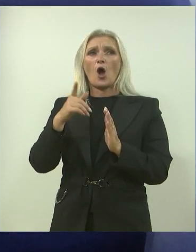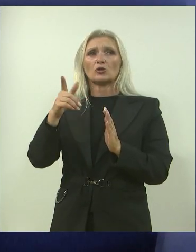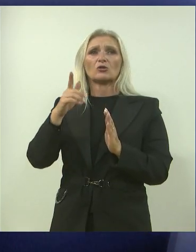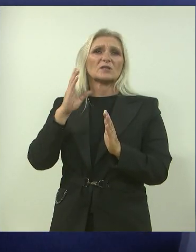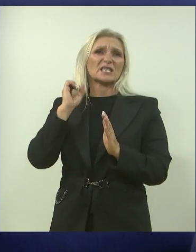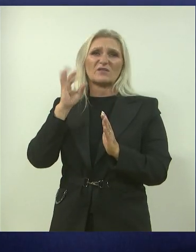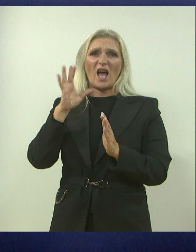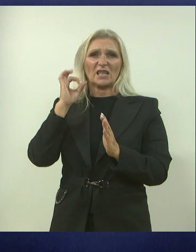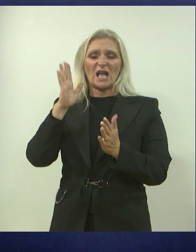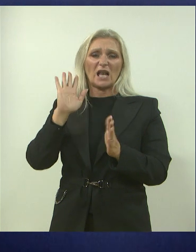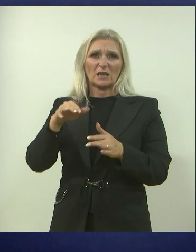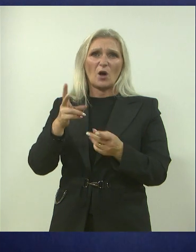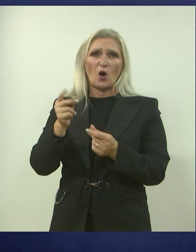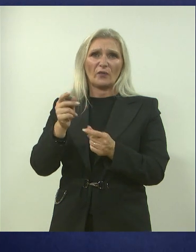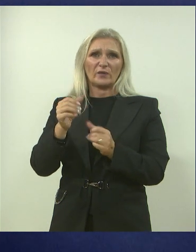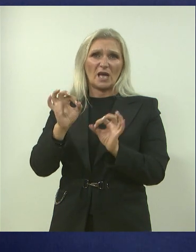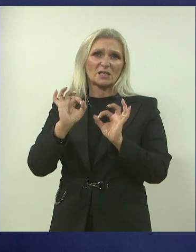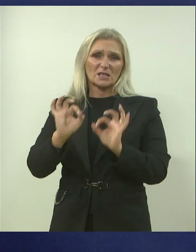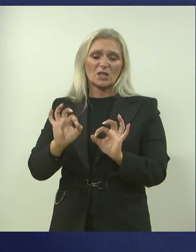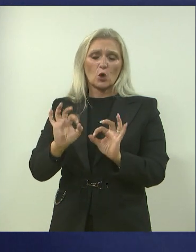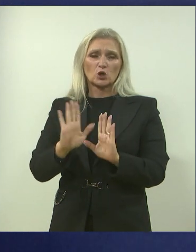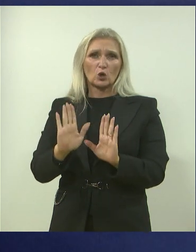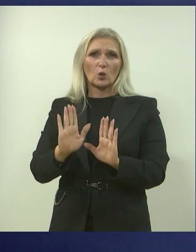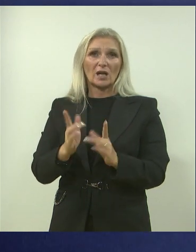to je bilo moje, financijski sam bilo osiguran za to,